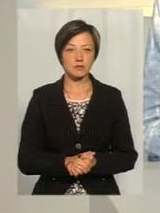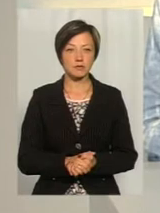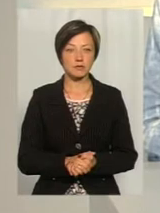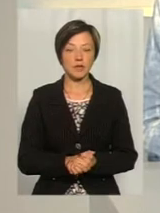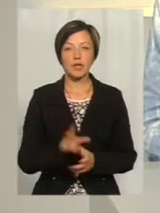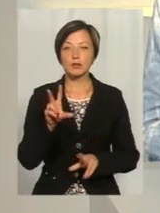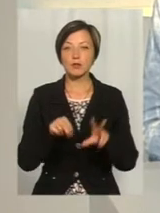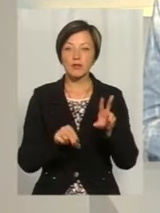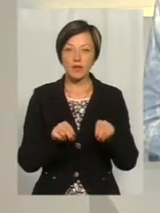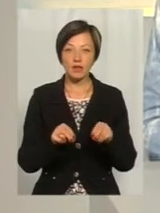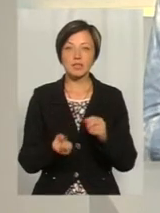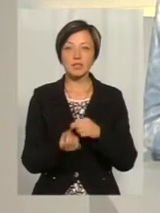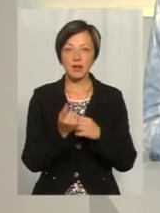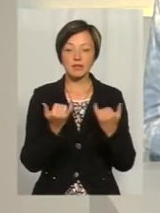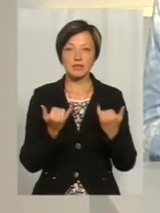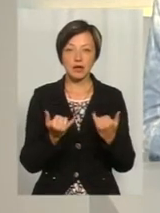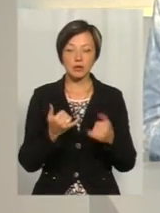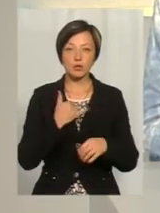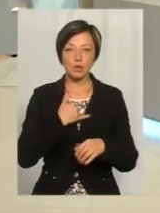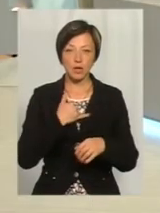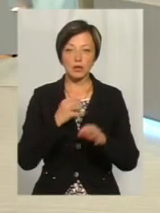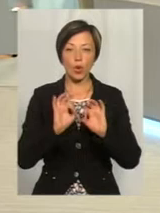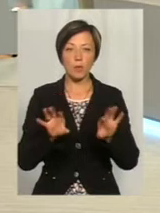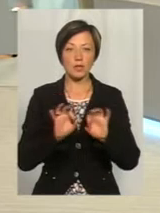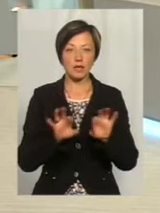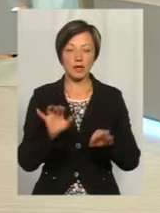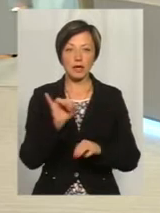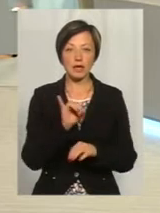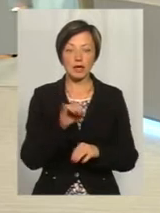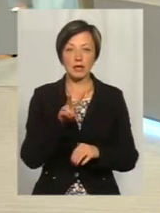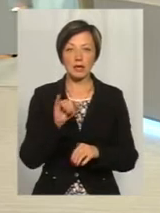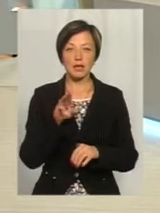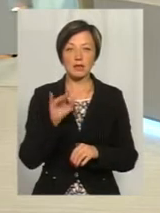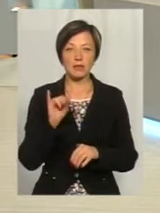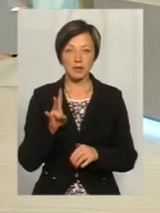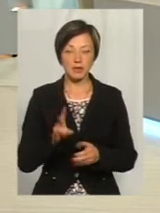Сподіваюся, з'явиться зараз у нас коментар Ірини Літвін.